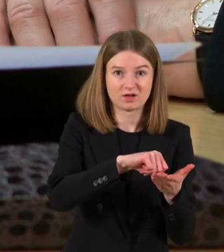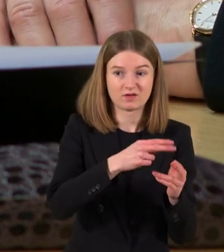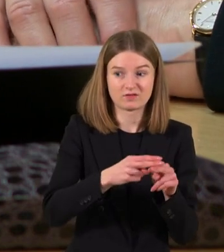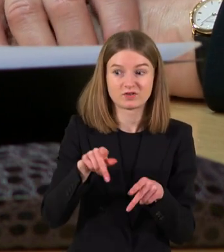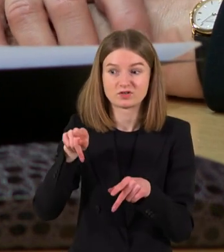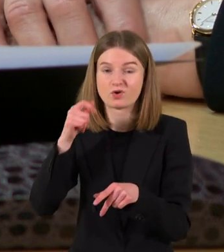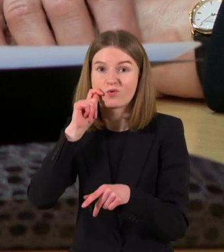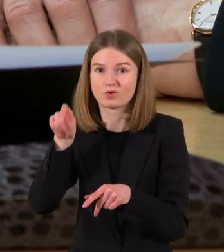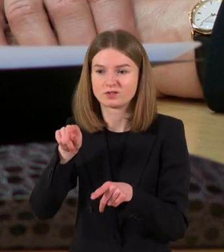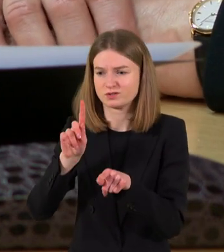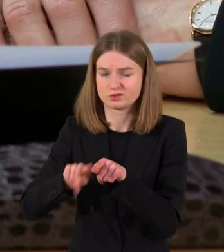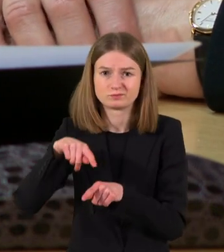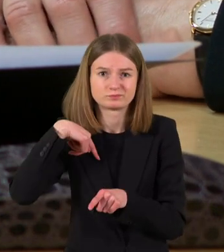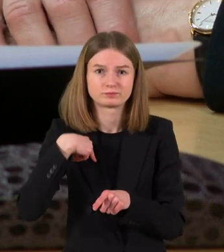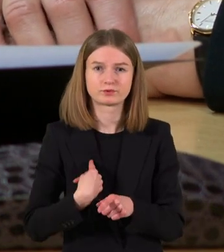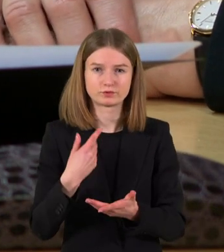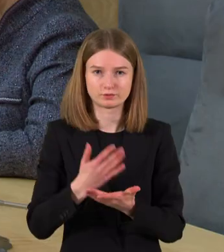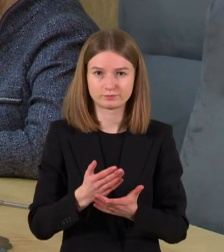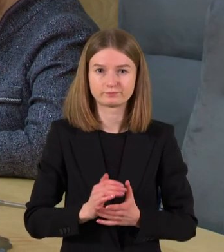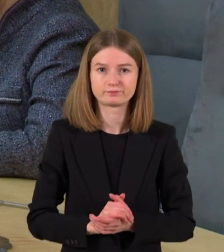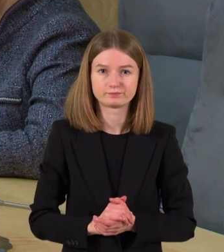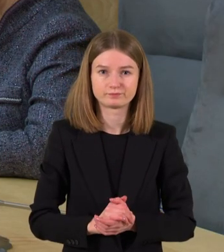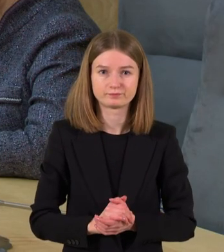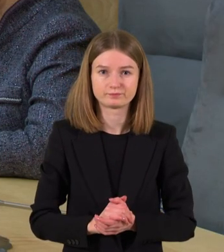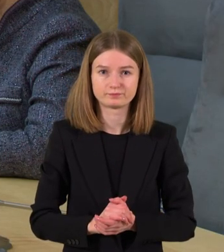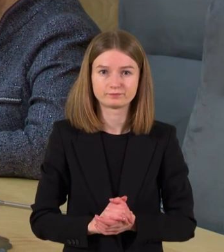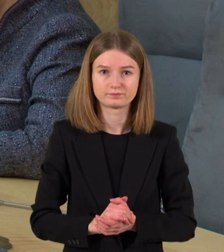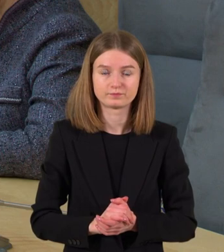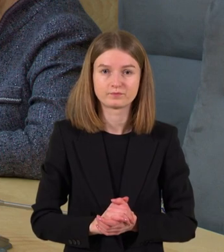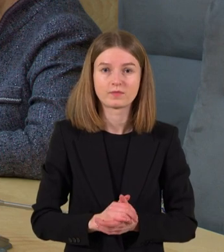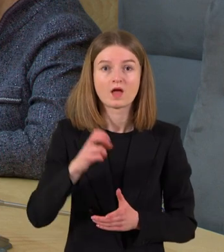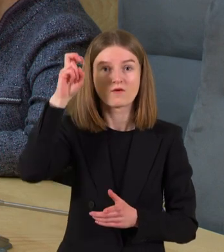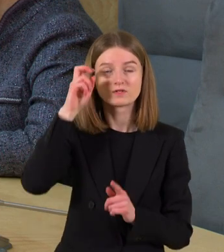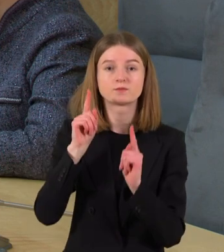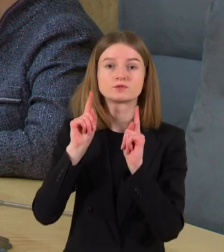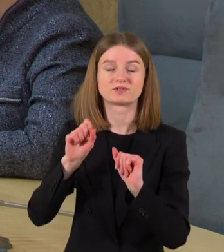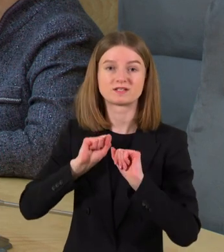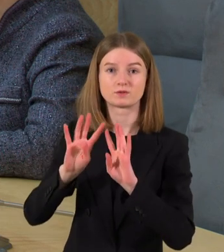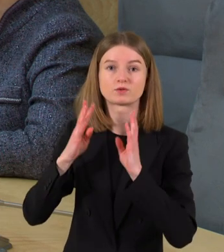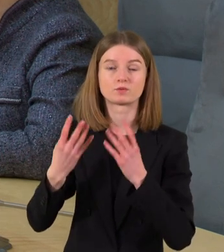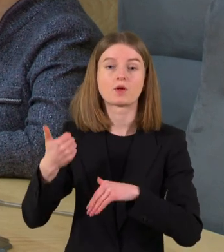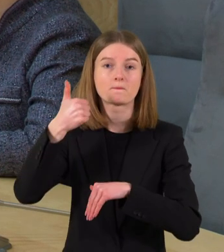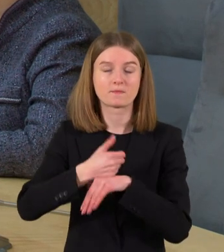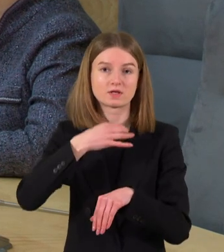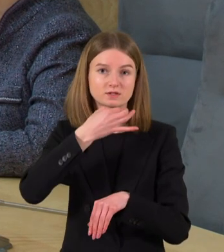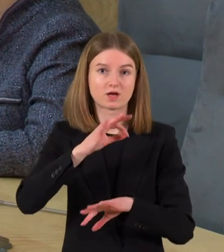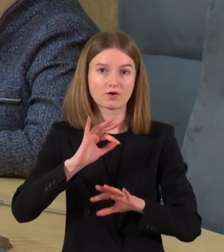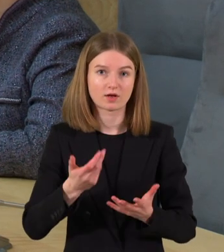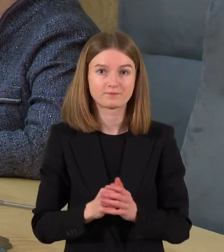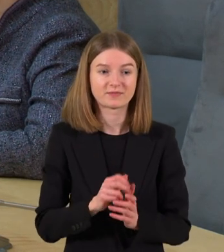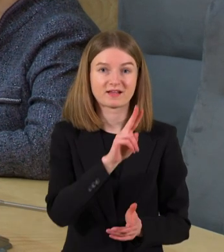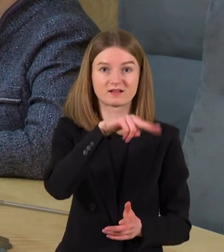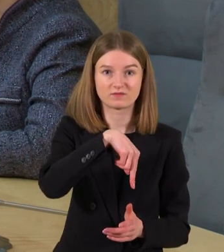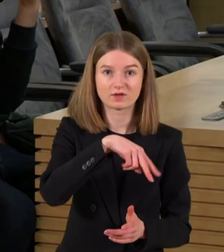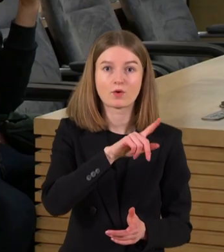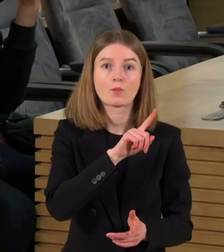tiek morališkai Ukrainos delegacija. Nacionalinio saugumo ir gynybos komiteto pirmininkas pabrėžė labai tikėtina, kad vienoje